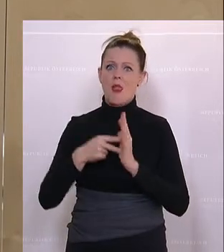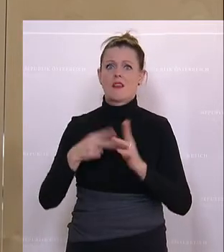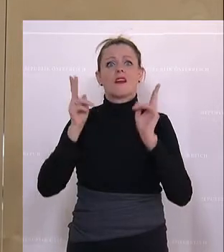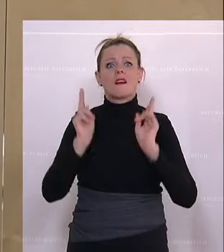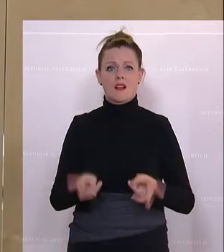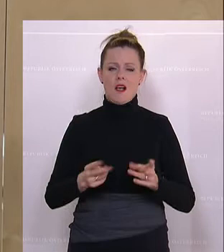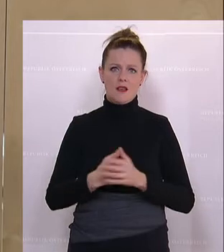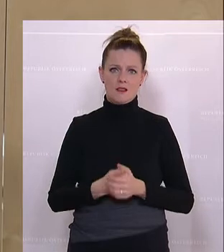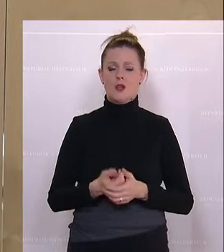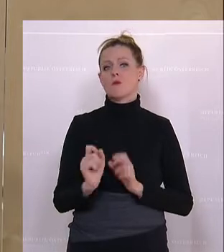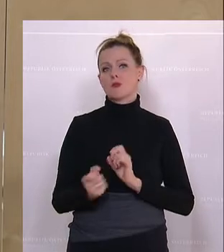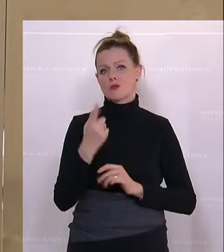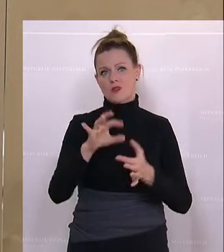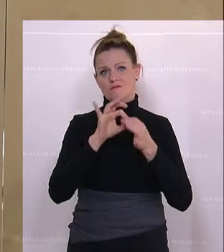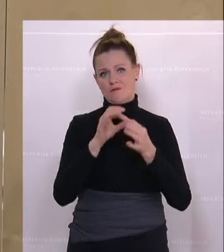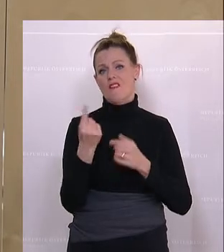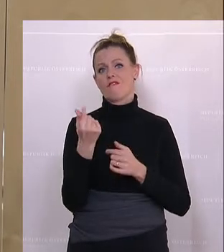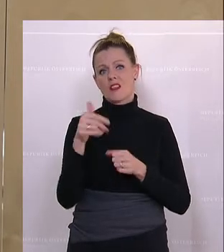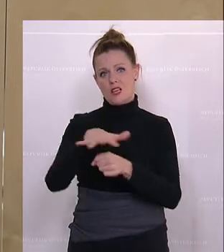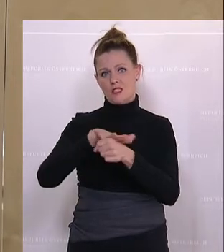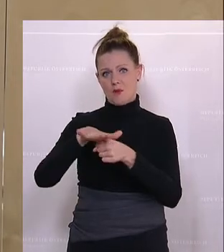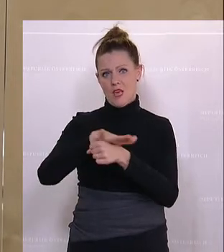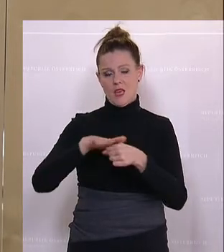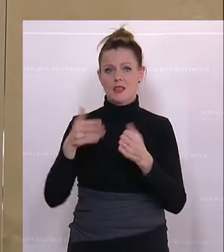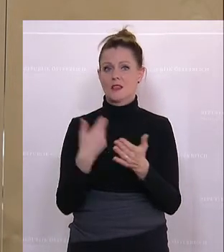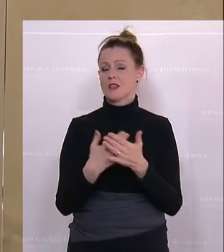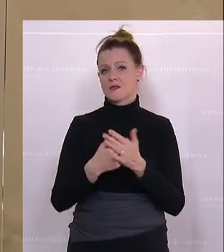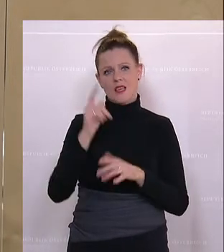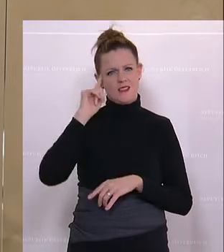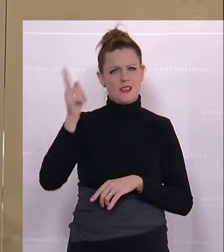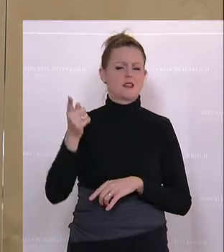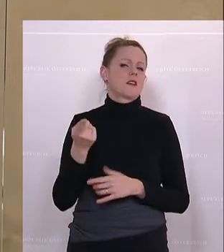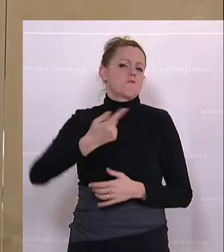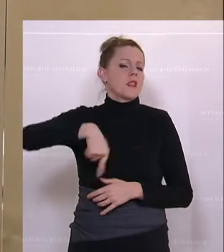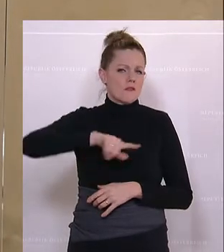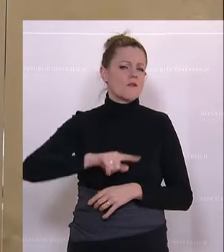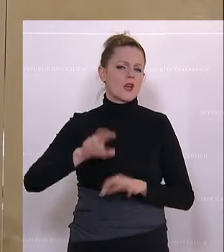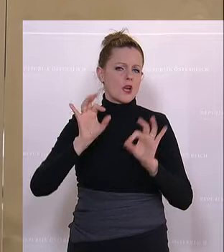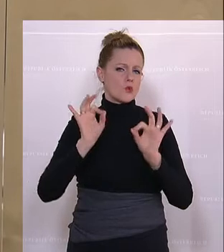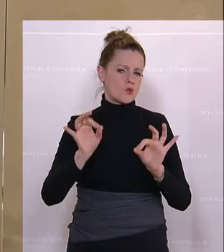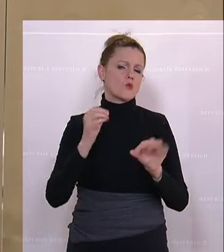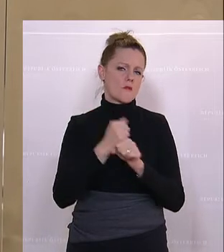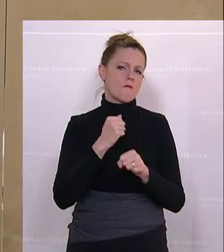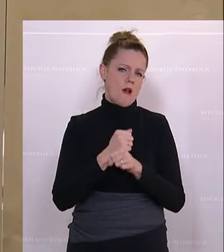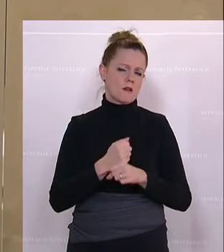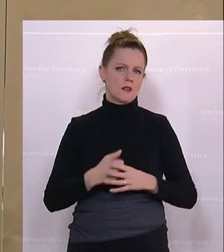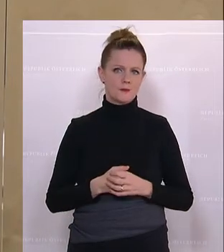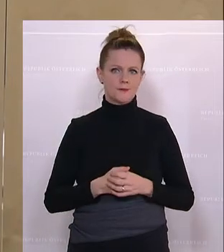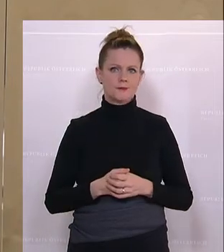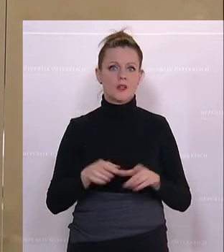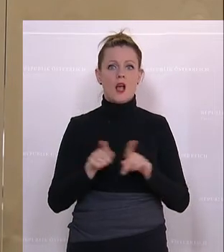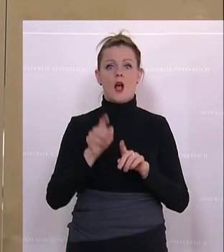haben, vor allem in finanziellen Bereichen. Und ich glaube, dass wir das wirklich gut machen. Und dazu möchte ich auch einen